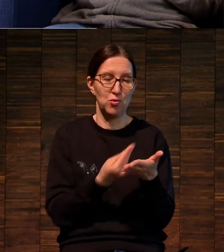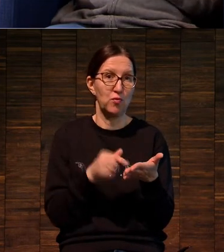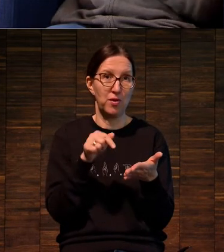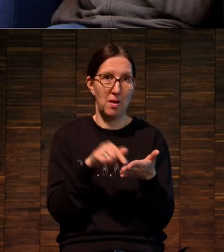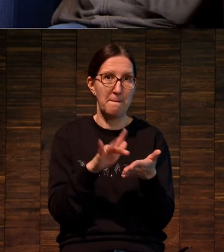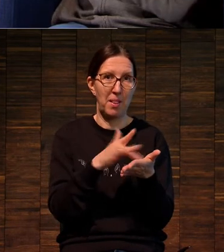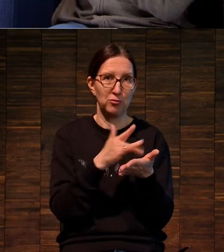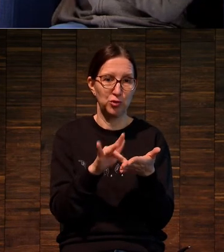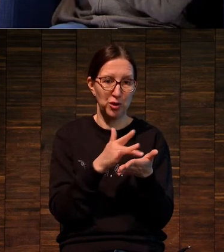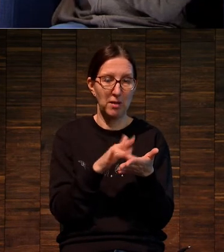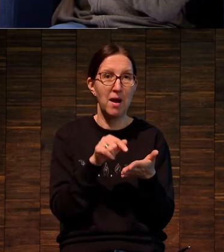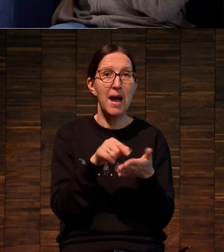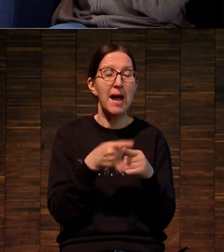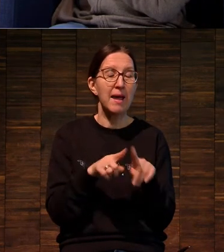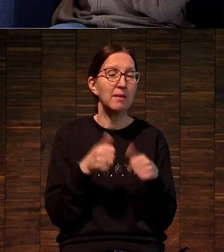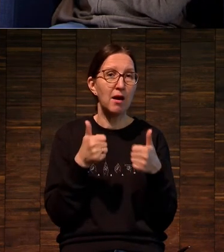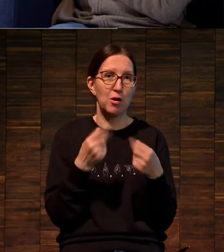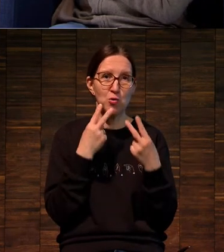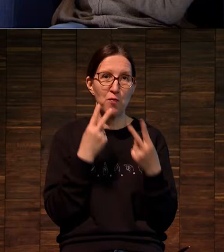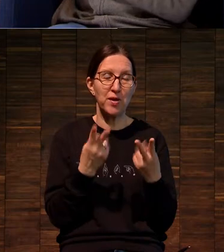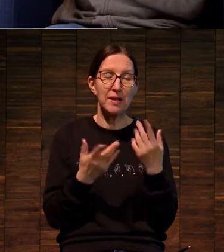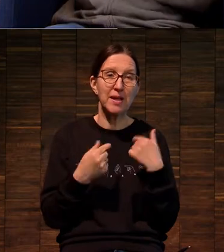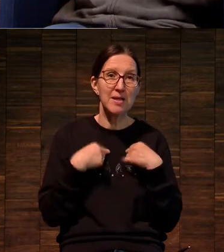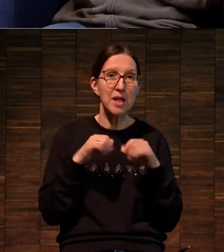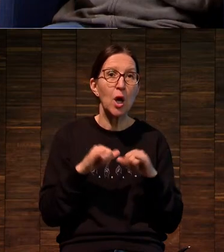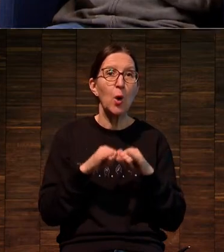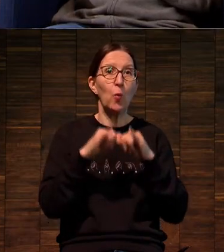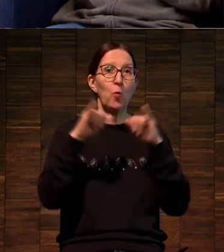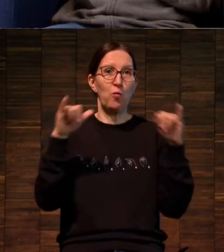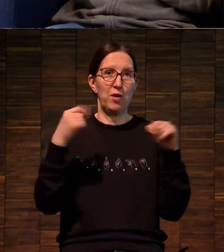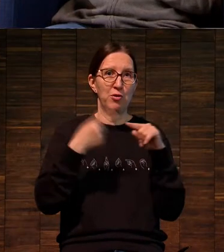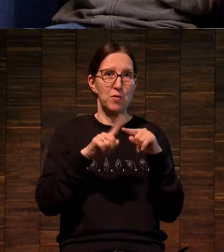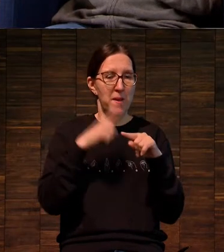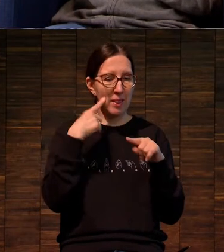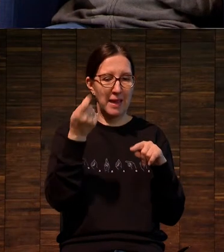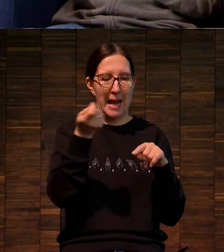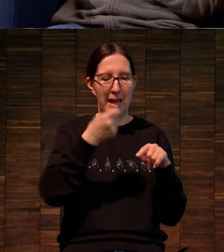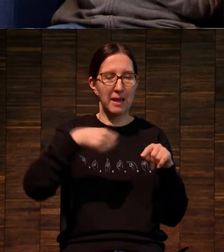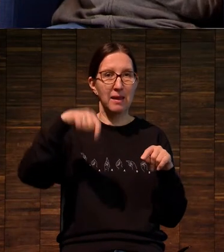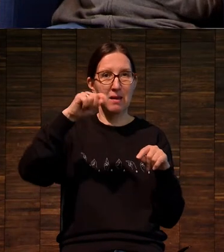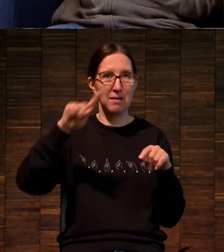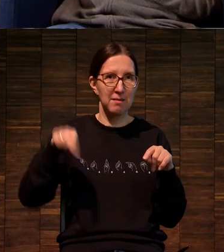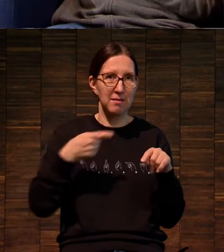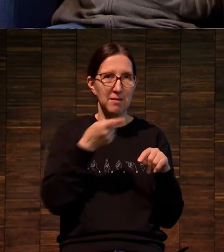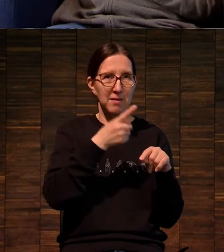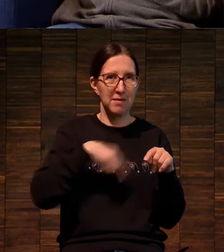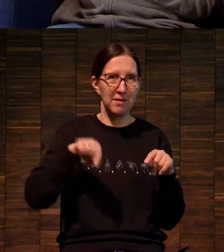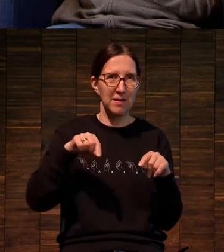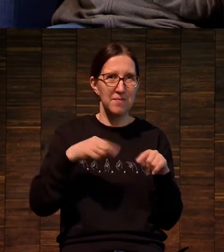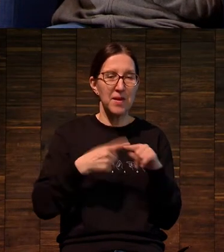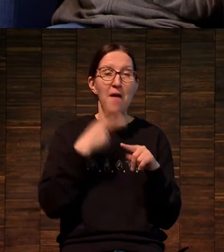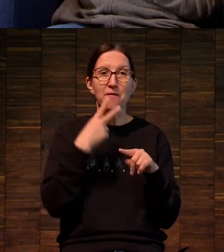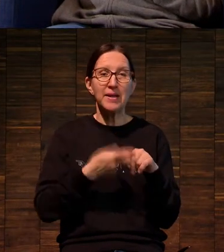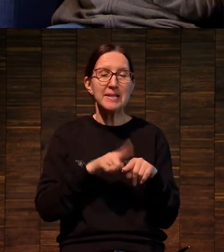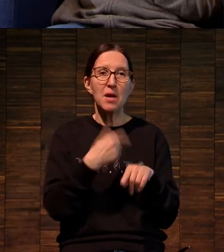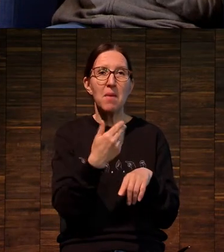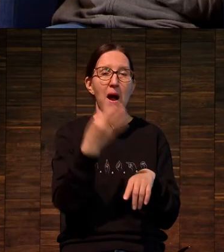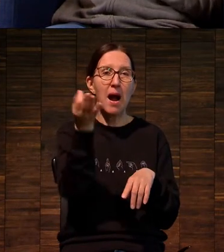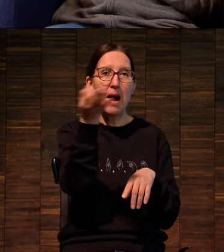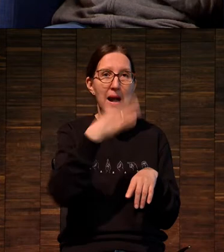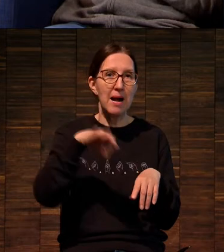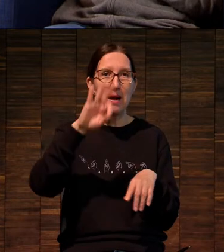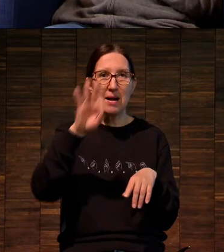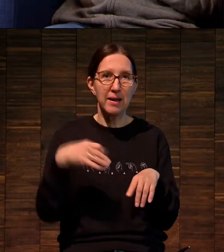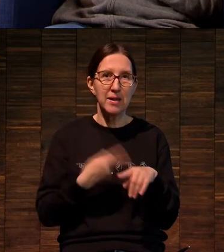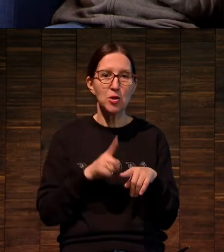И это очень хорошо видно, если мы увеличим эти линии. Мы посмотрим и мы видим, что характер линии, он